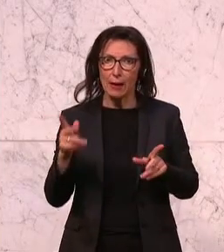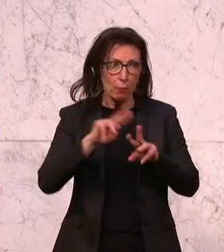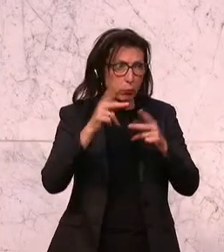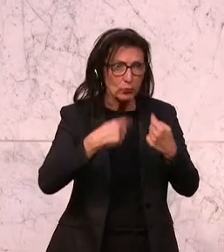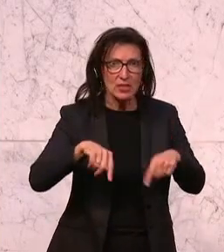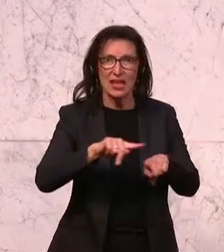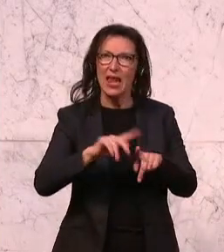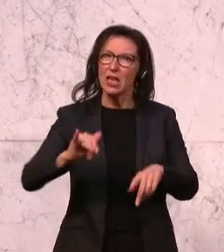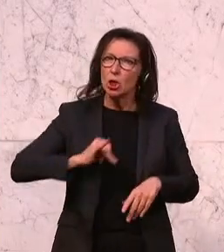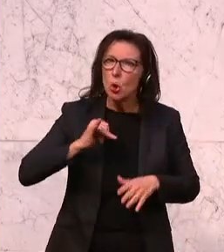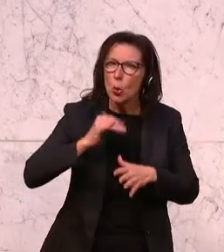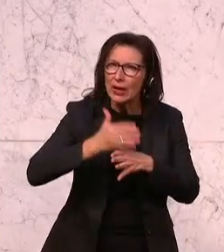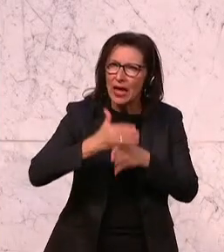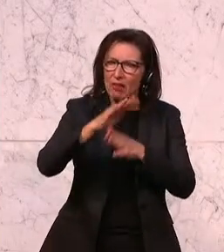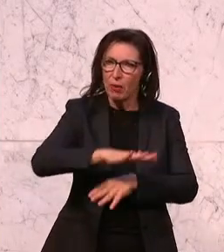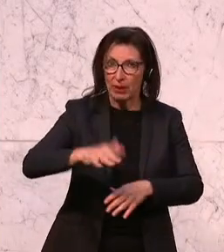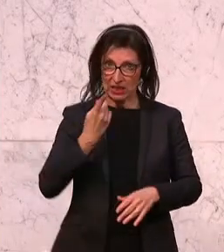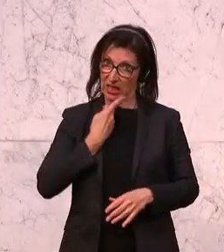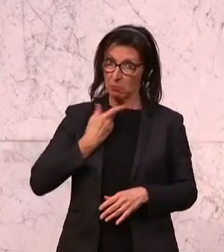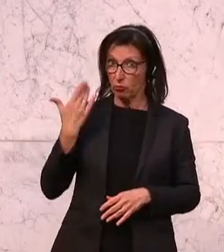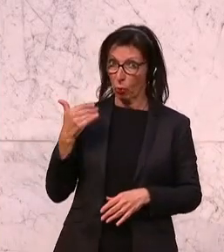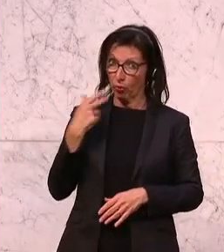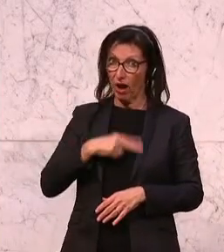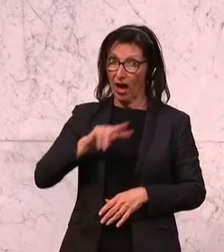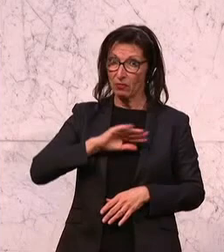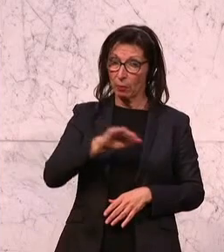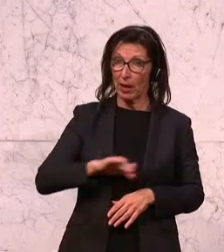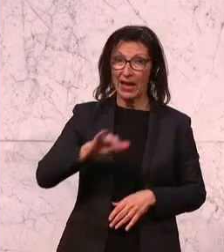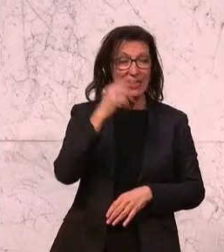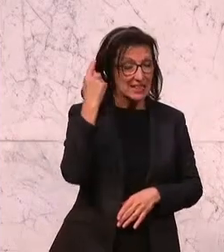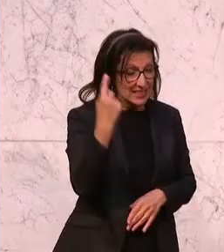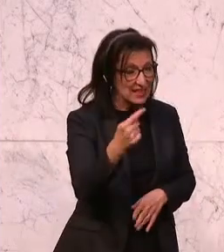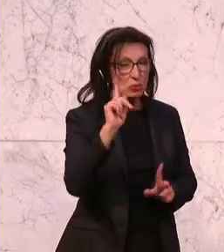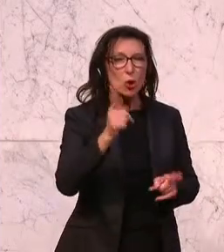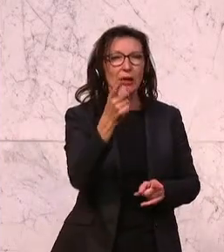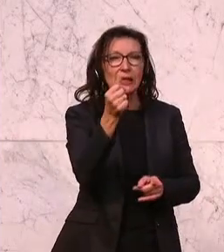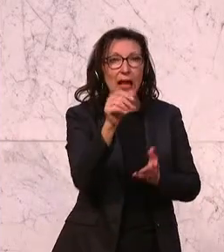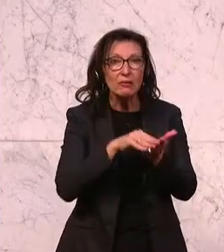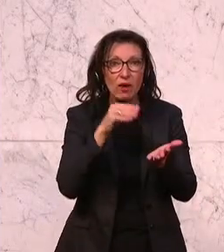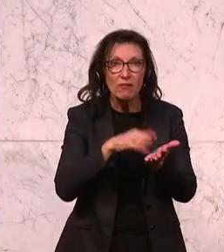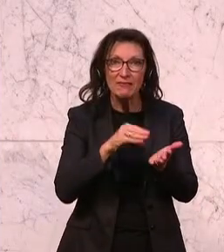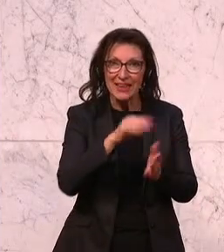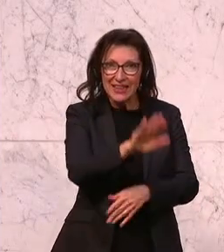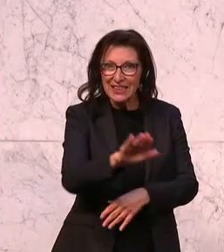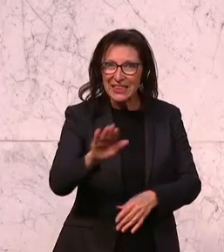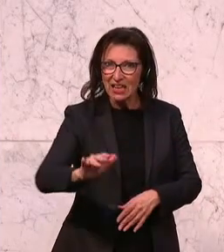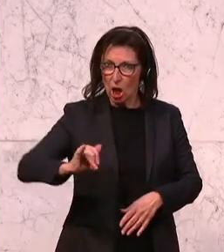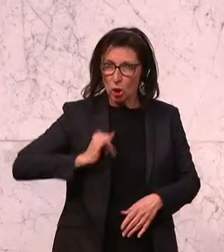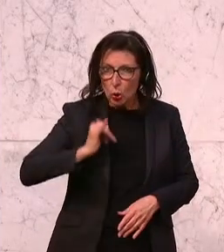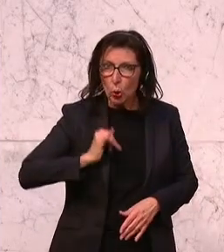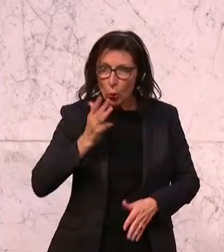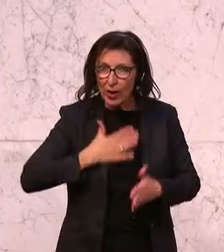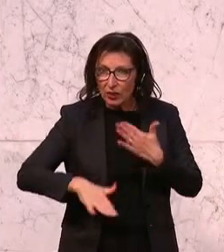und ich war selbst dafür zuständig, hier Mittel einzusetzen, dass Kinder, die dann in der Jugendwohlfahrt sind,